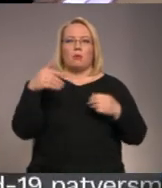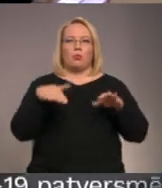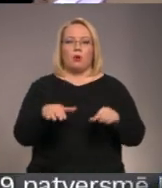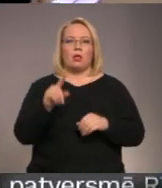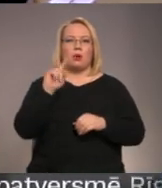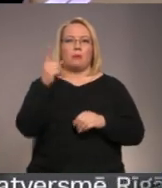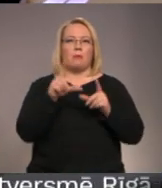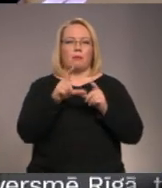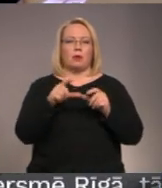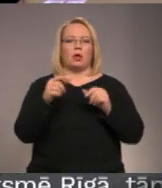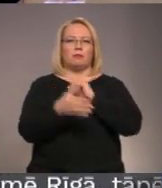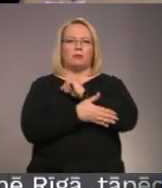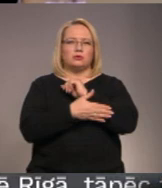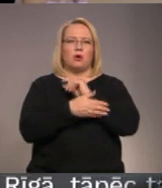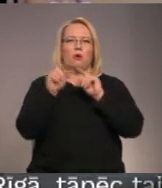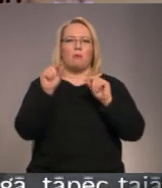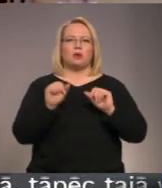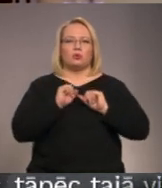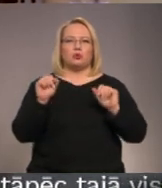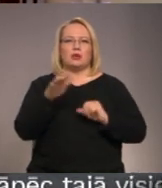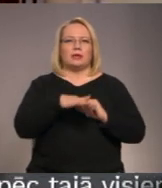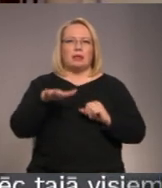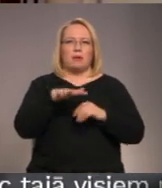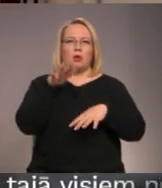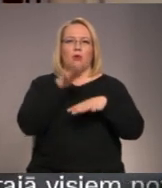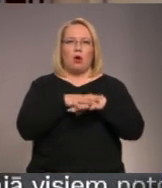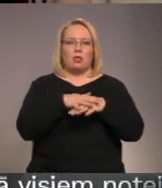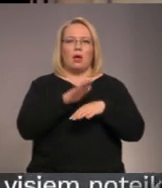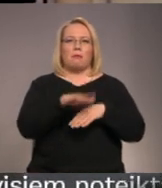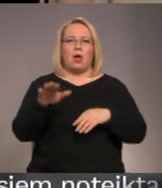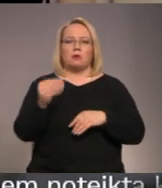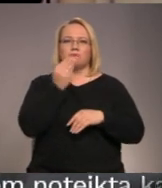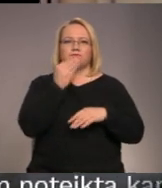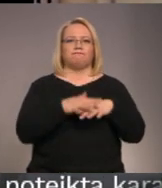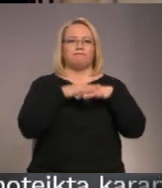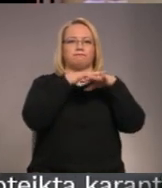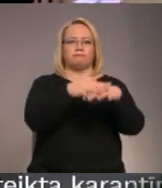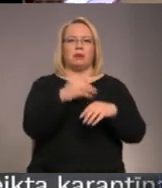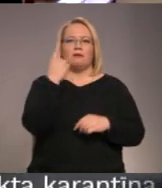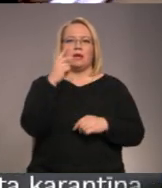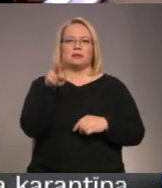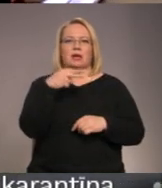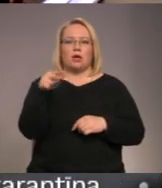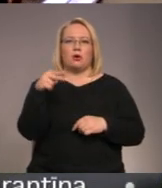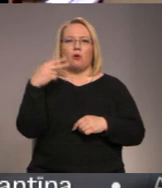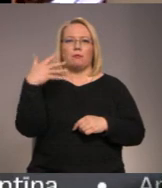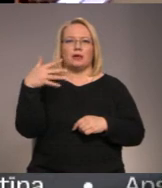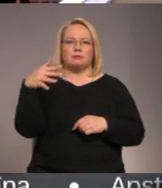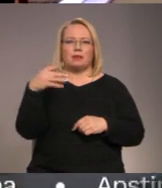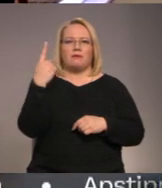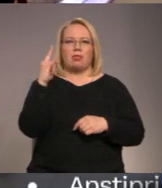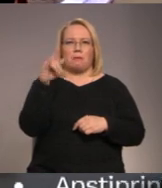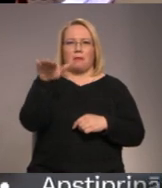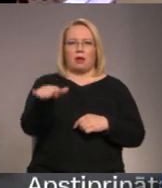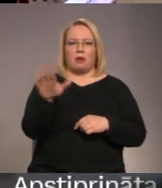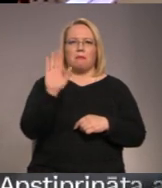aprīļa trūcīgumās nodrošināto ģiviņu norādīt, skontos bērnu iedināšanai tiks ieskaitīts 1,50 eiro centi vienam